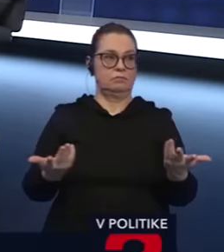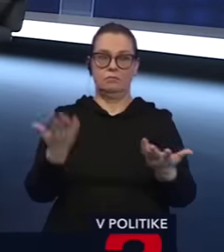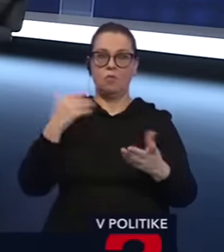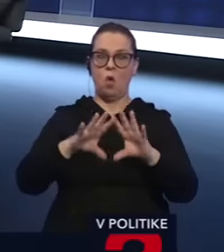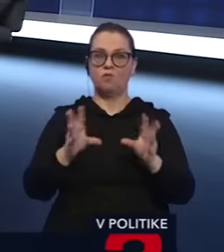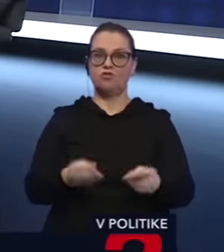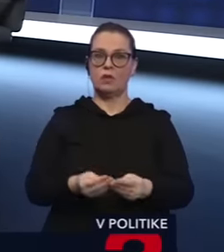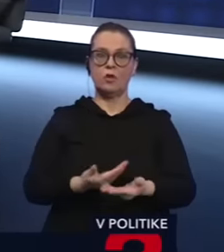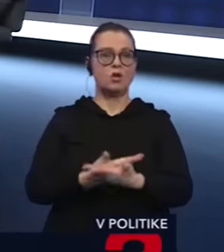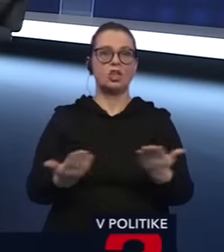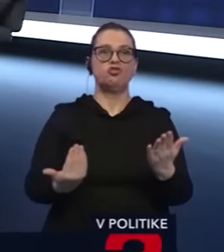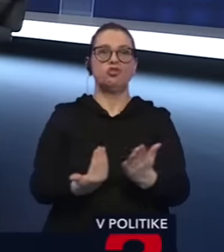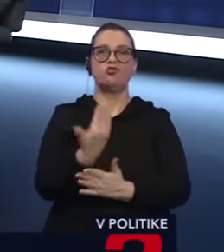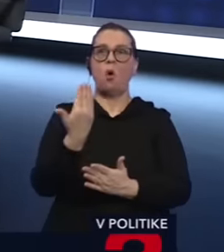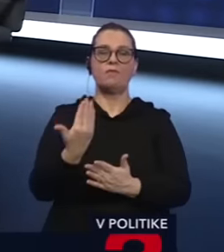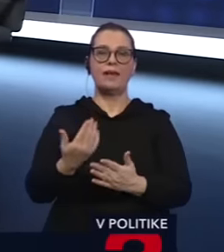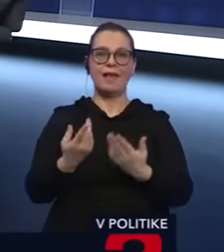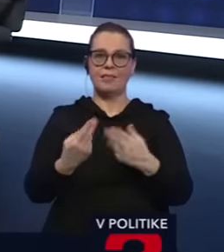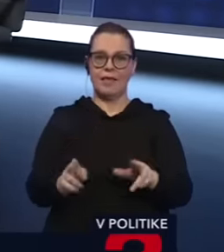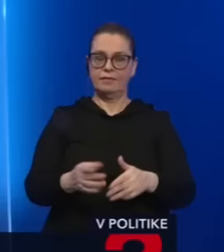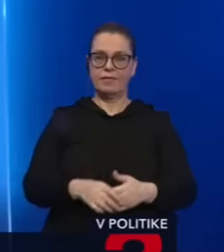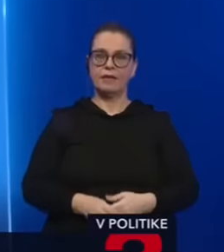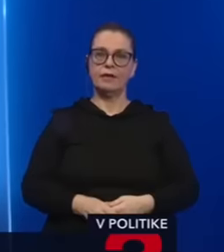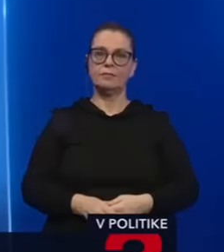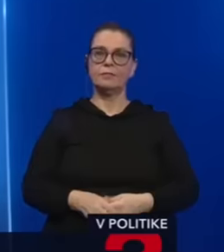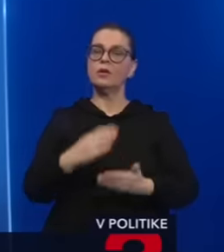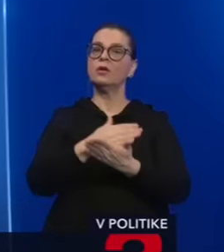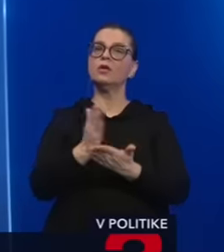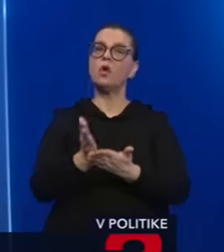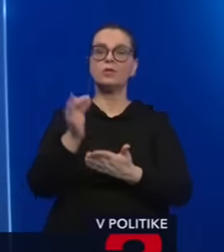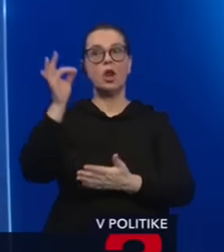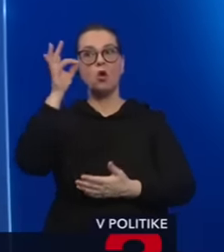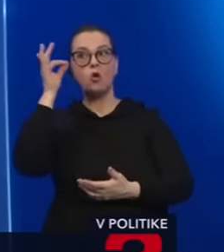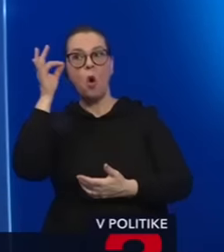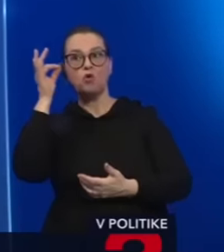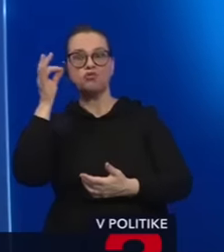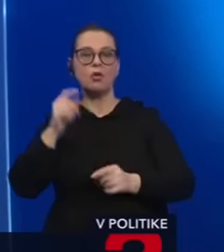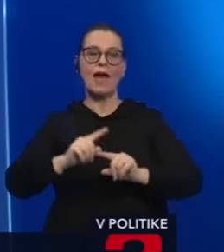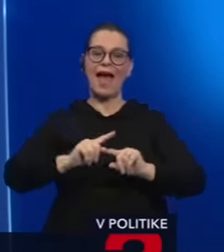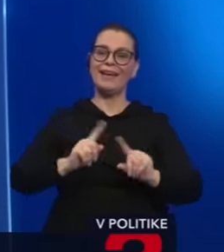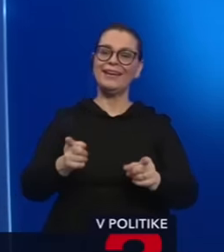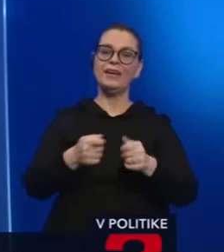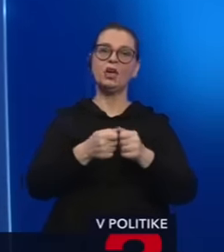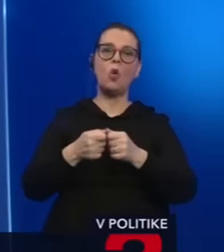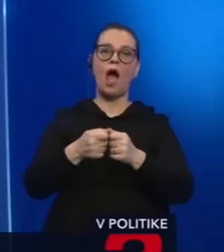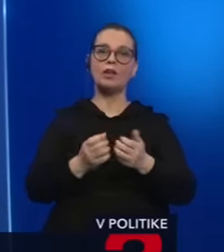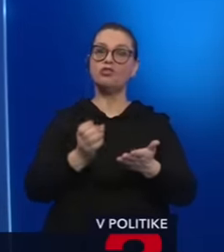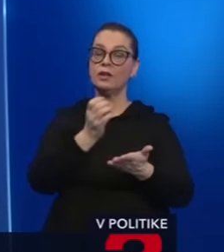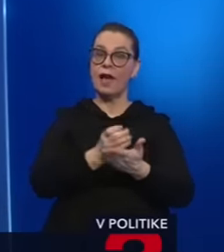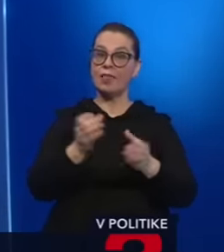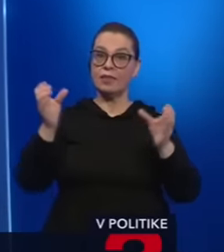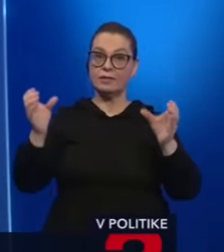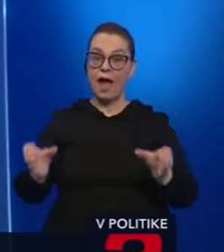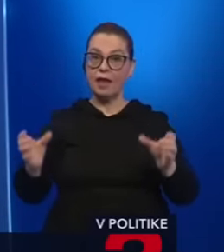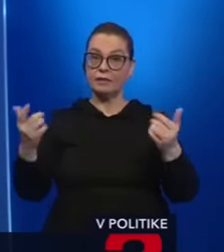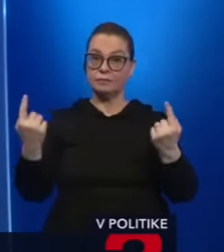znamená, že nič nové na svete sa neudeje. A rozdiel medzi pánom Korčokom a akýmkoľvek koaličným kandidátom bude práve ten, že ak